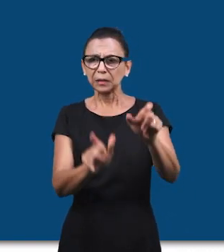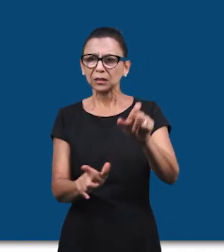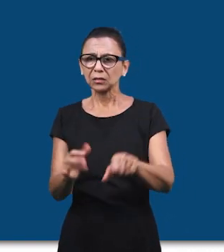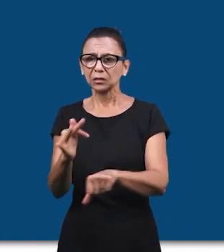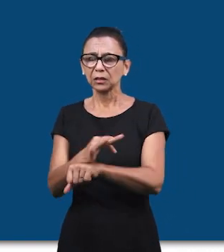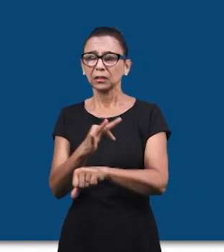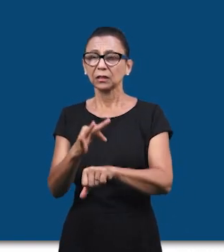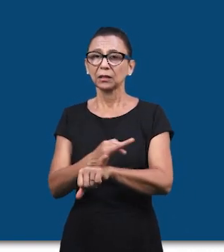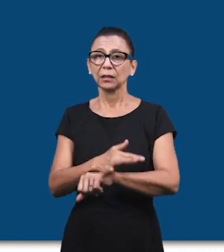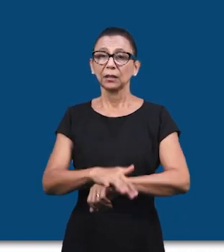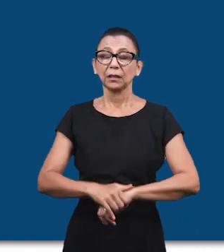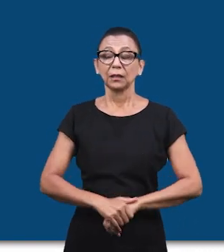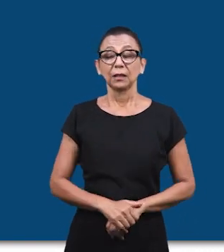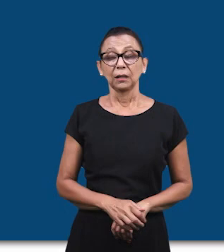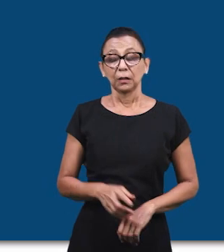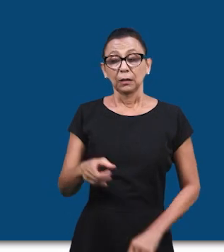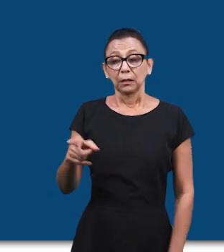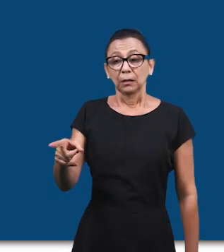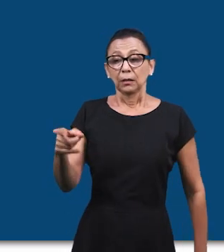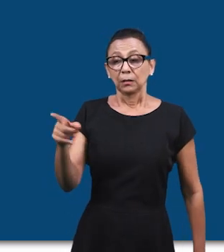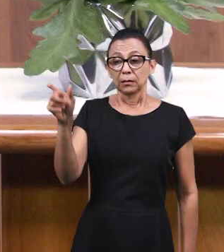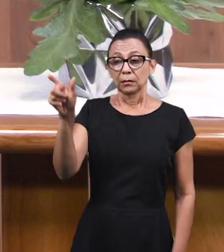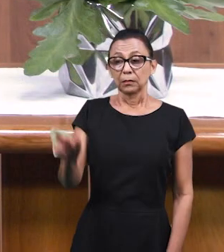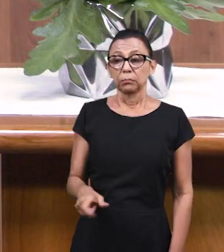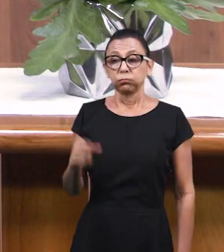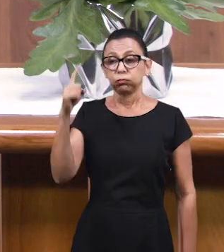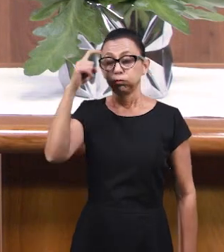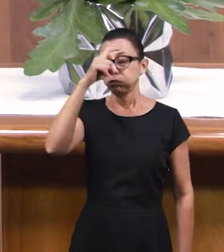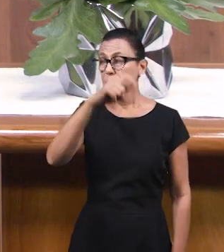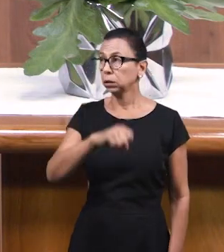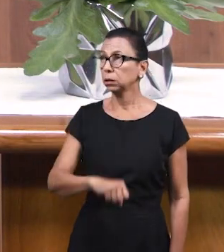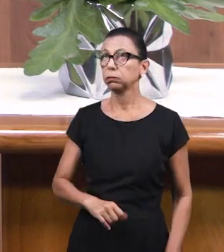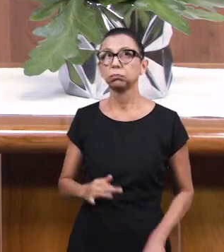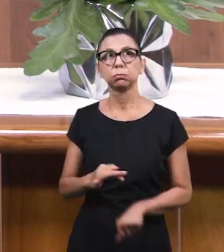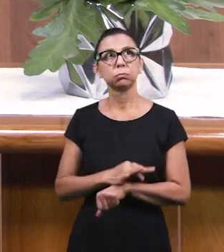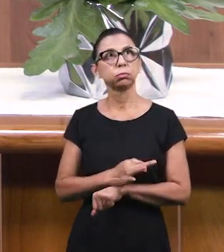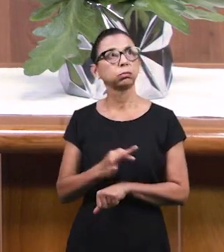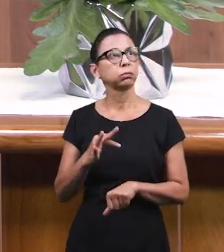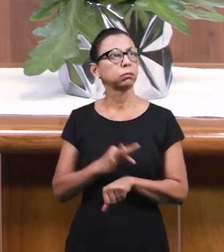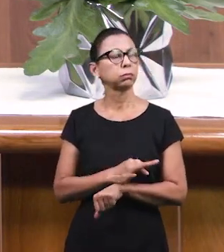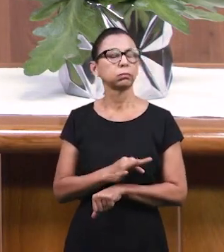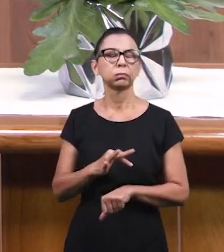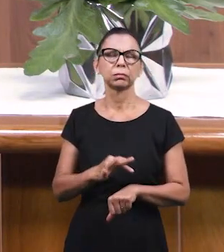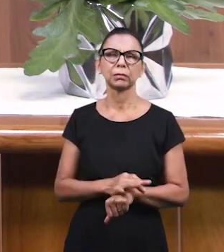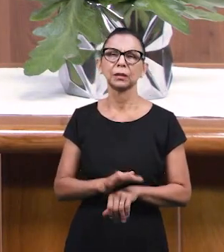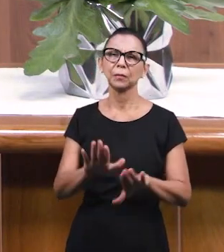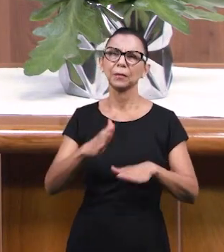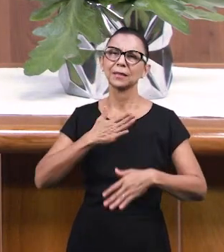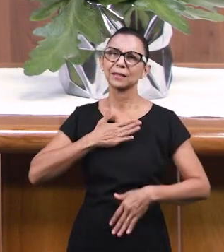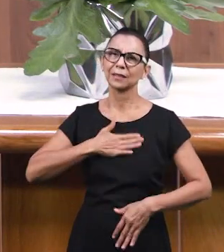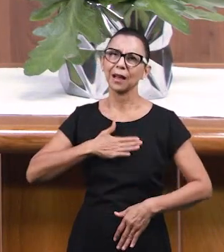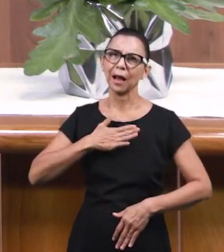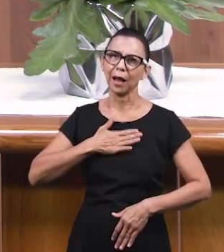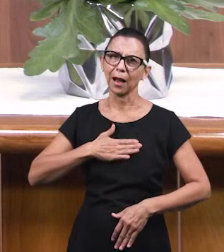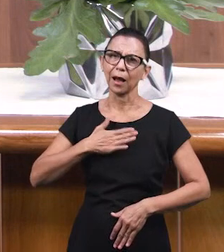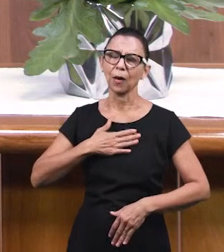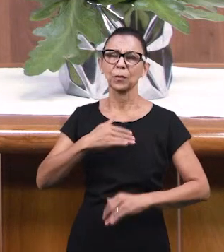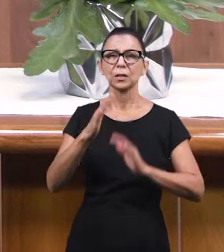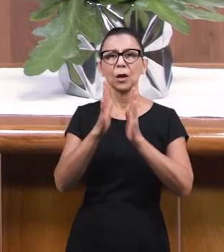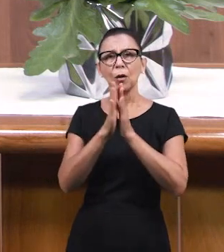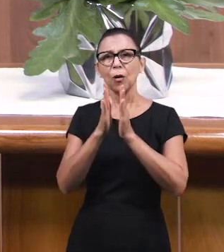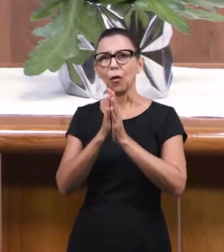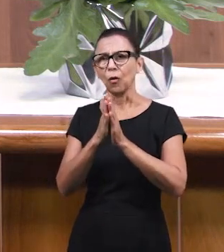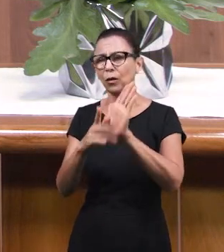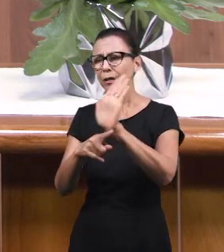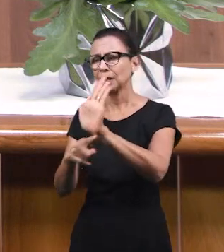Там написано, снисходя друг к другу и прощая взаимно. Снисходить это